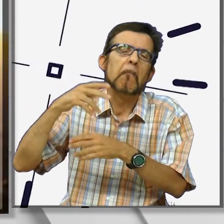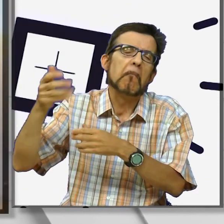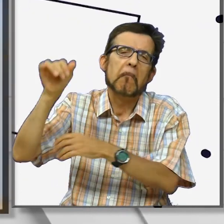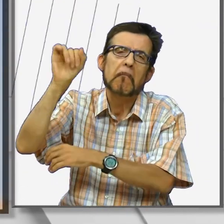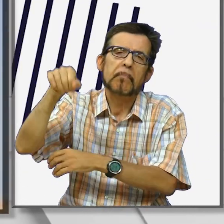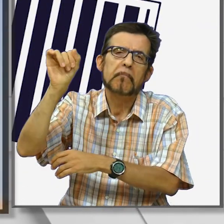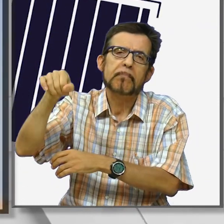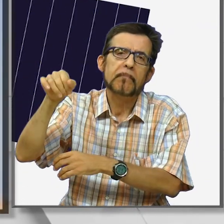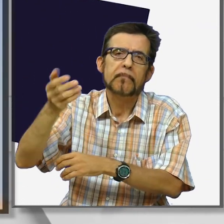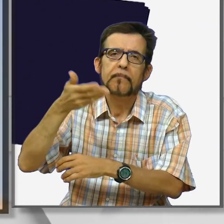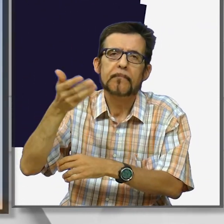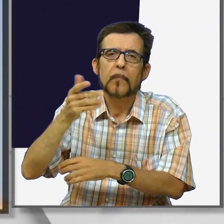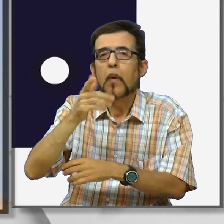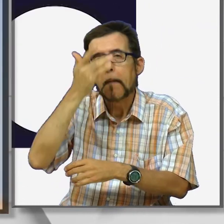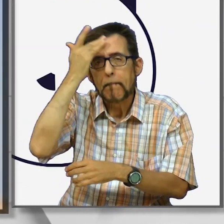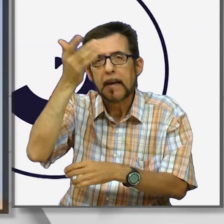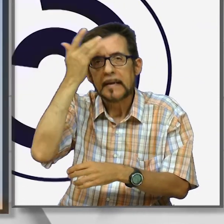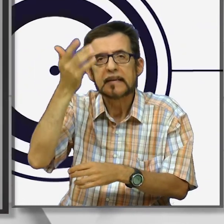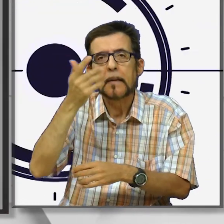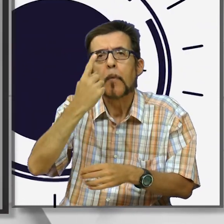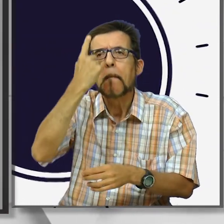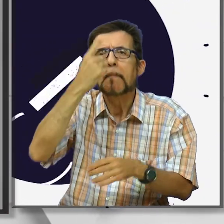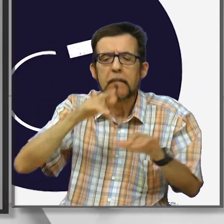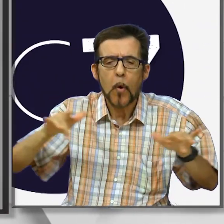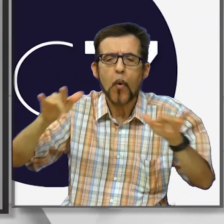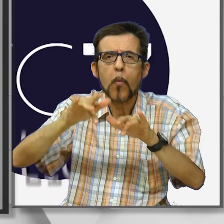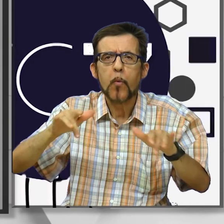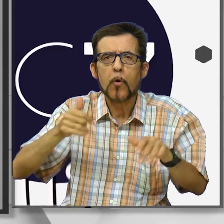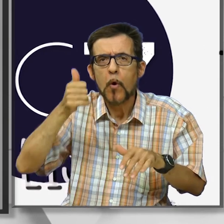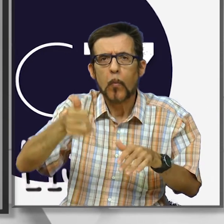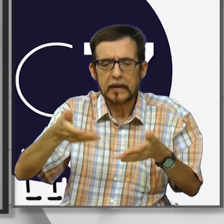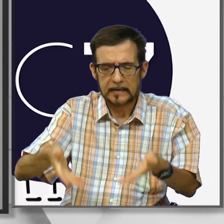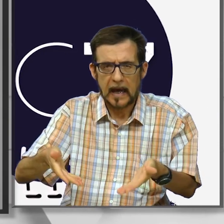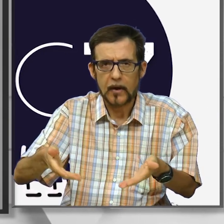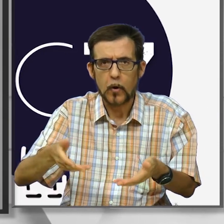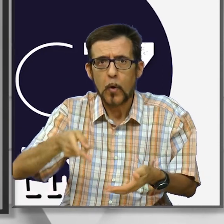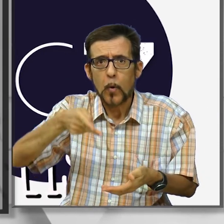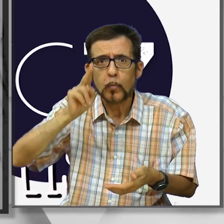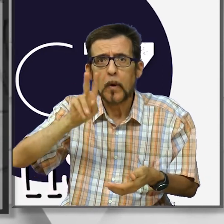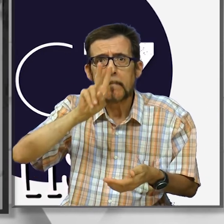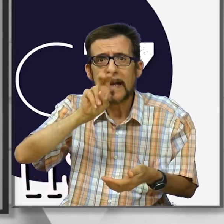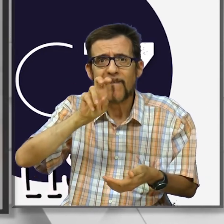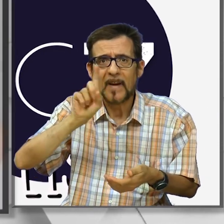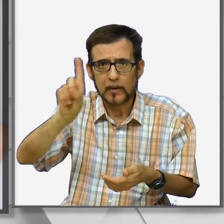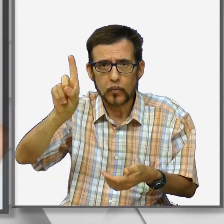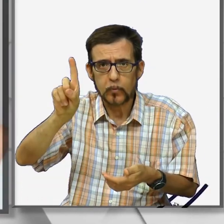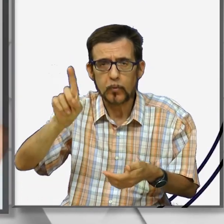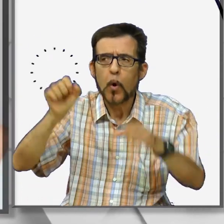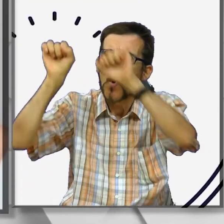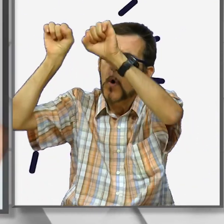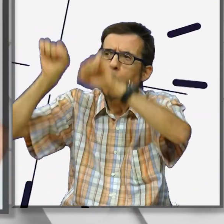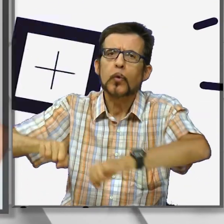siamo arrivati al punto che, per esempio, dal 1 luglio di quest'anno, dal 1 luglio 2021, è stato